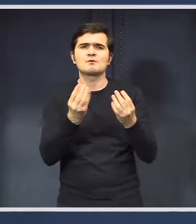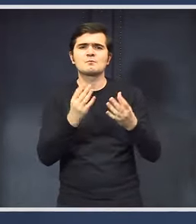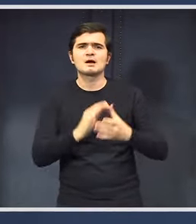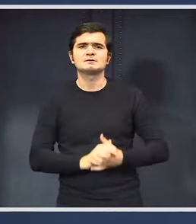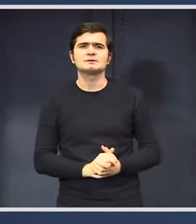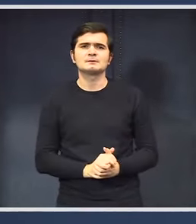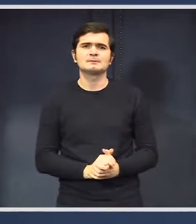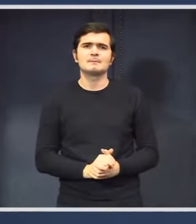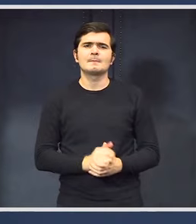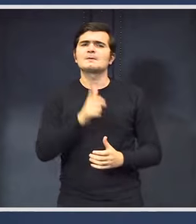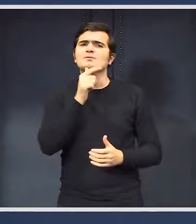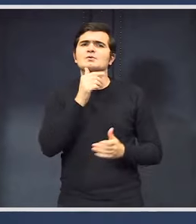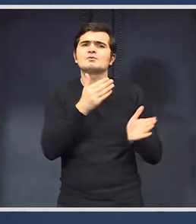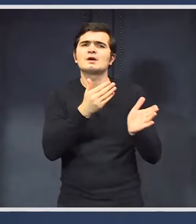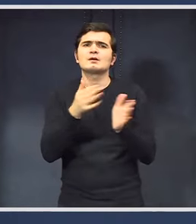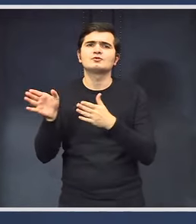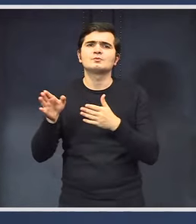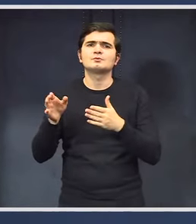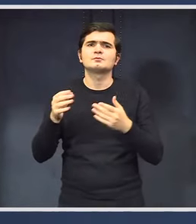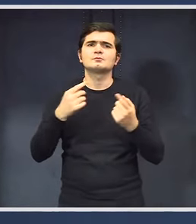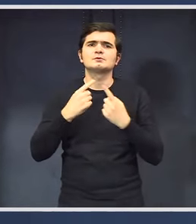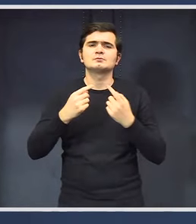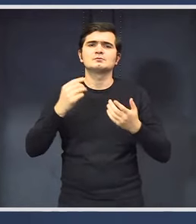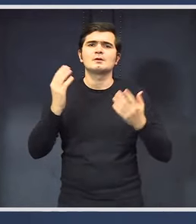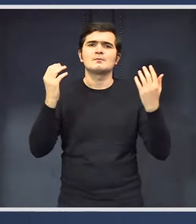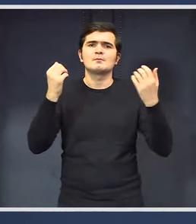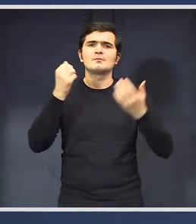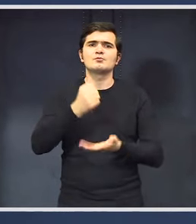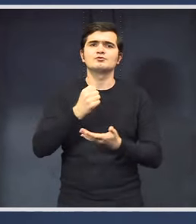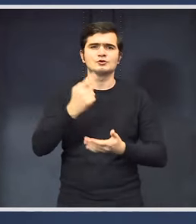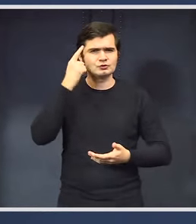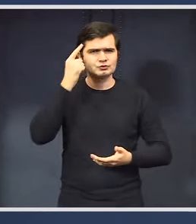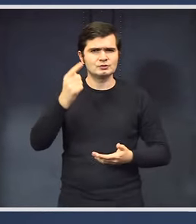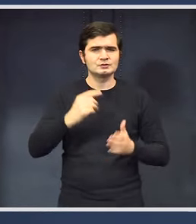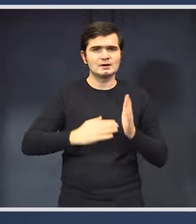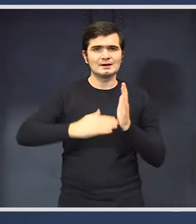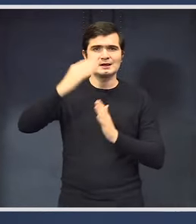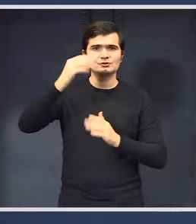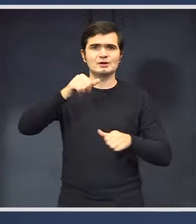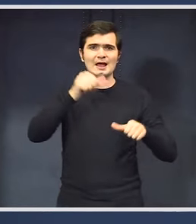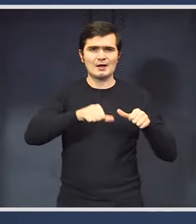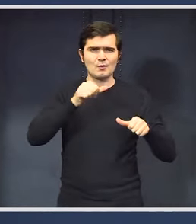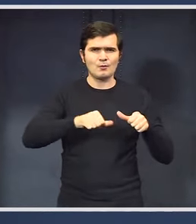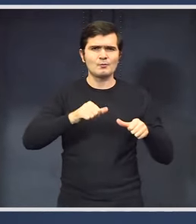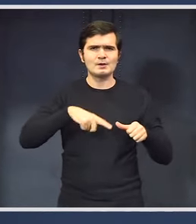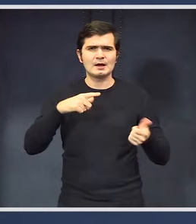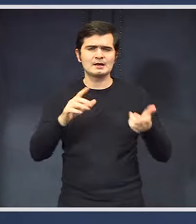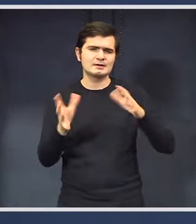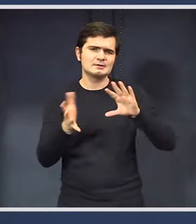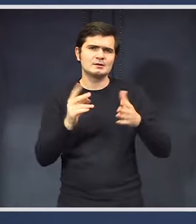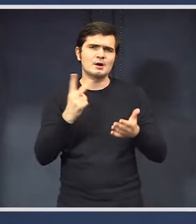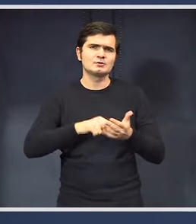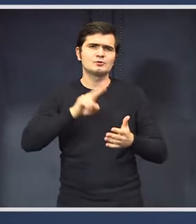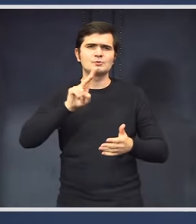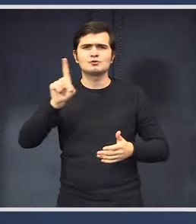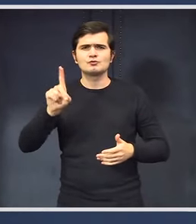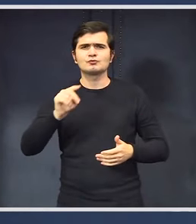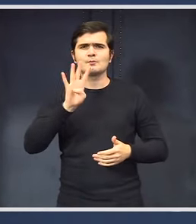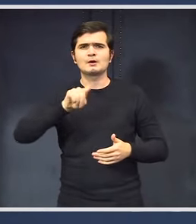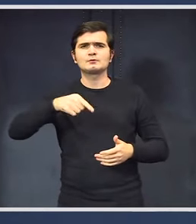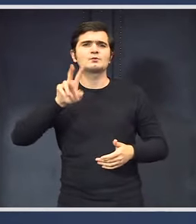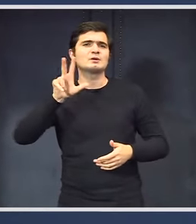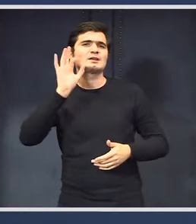de unde am pornit Constituția bugetului. Și foarte bine, creșterea economică este estimată pentru 2021 la 4